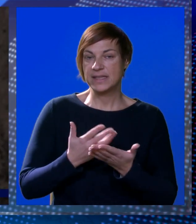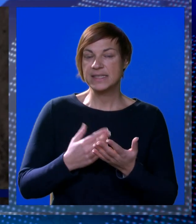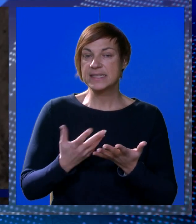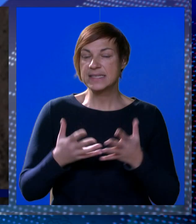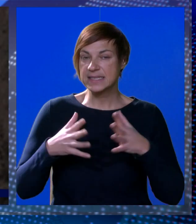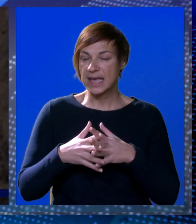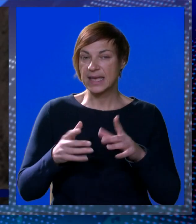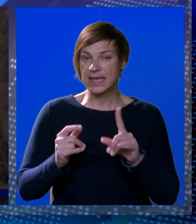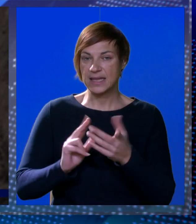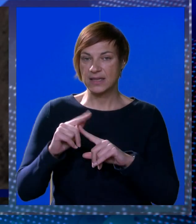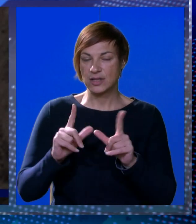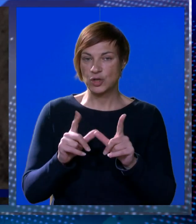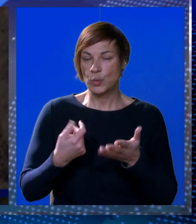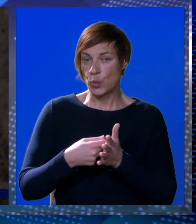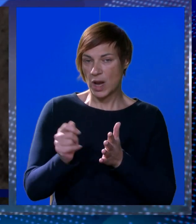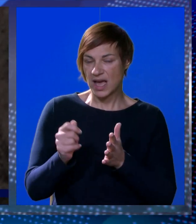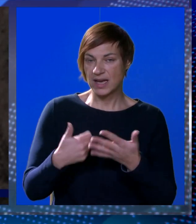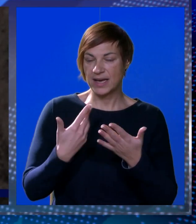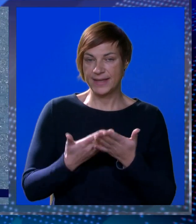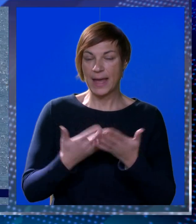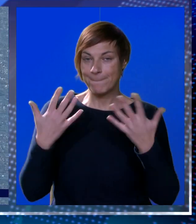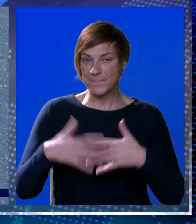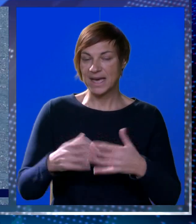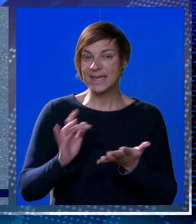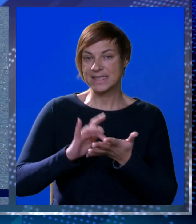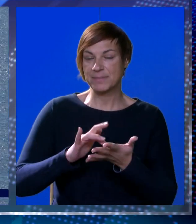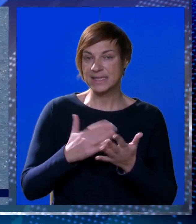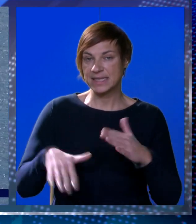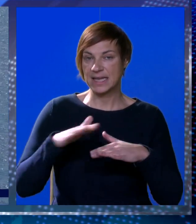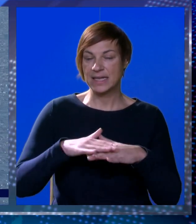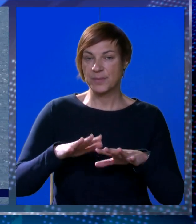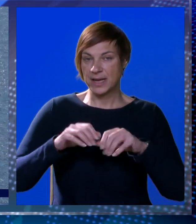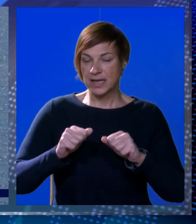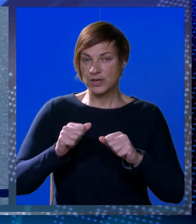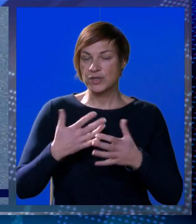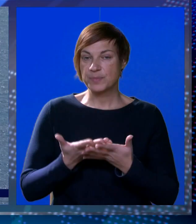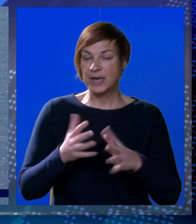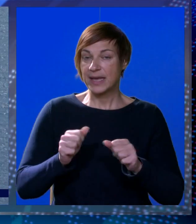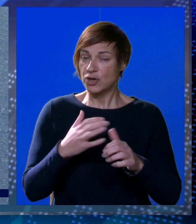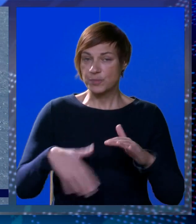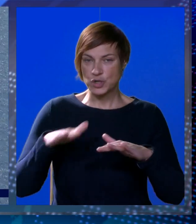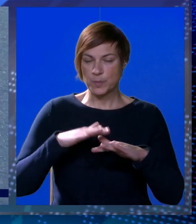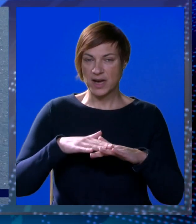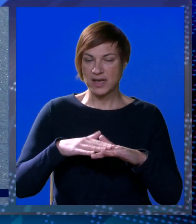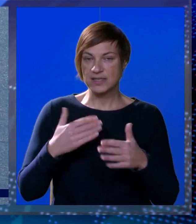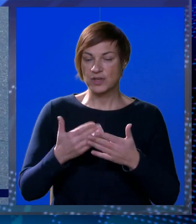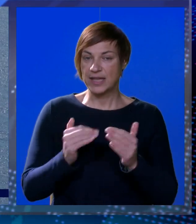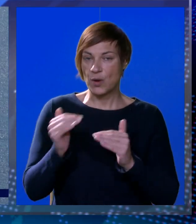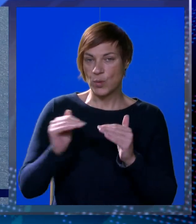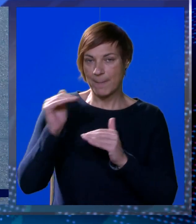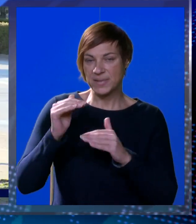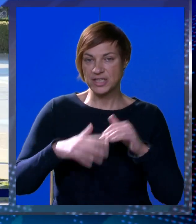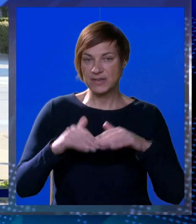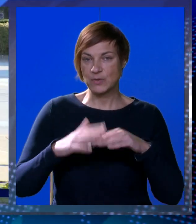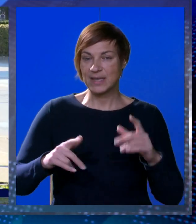provodi se putem integriranih teritorijalnih ulaganja ITU mehanizma s ciljem doprinosa gospodarskom i ekonomskom razvoju, te